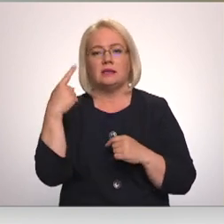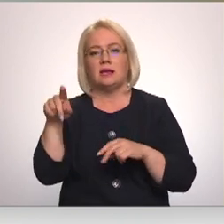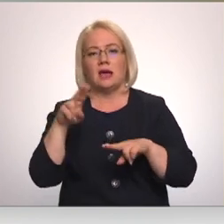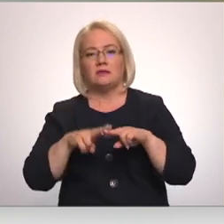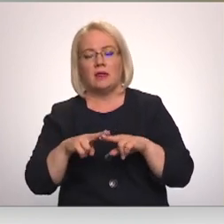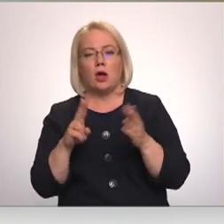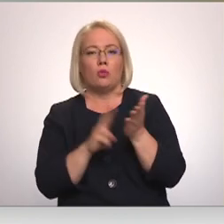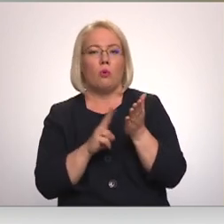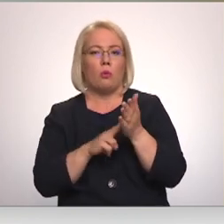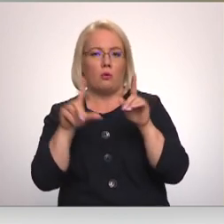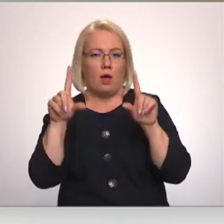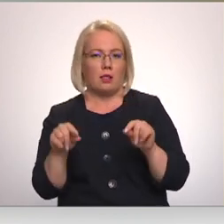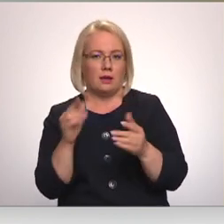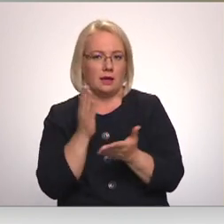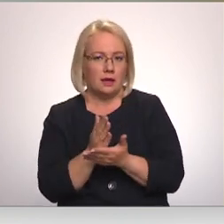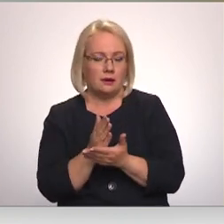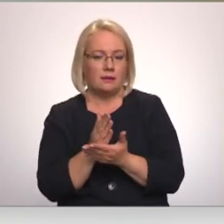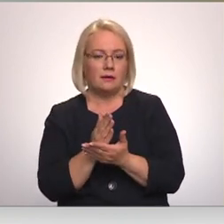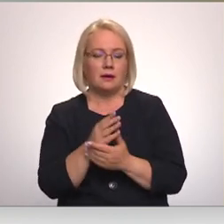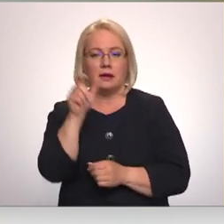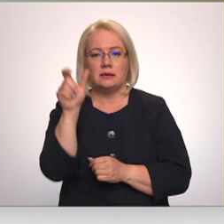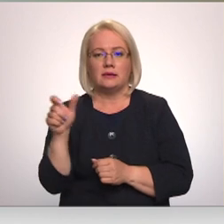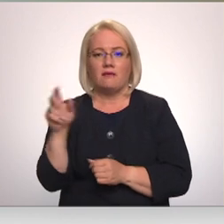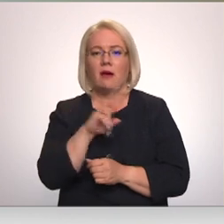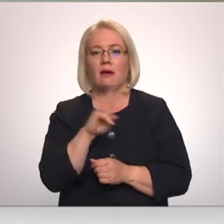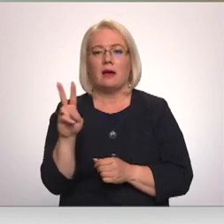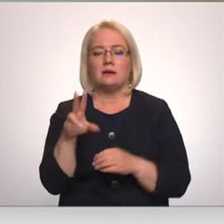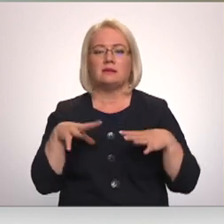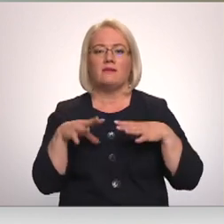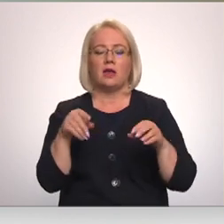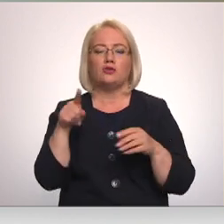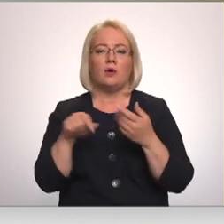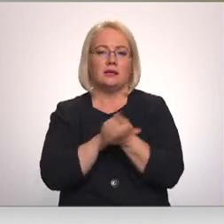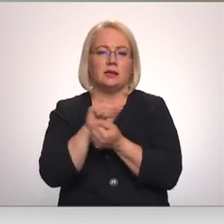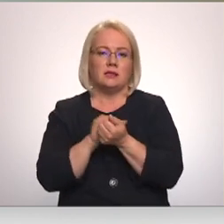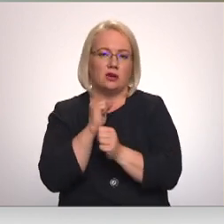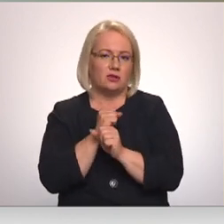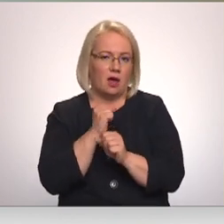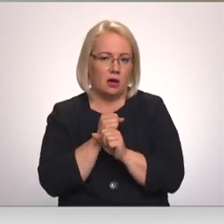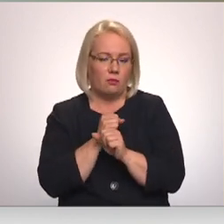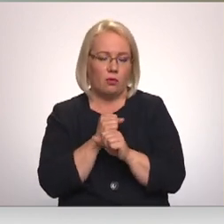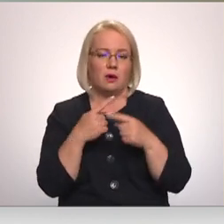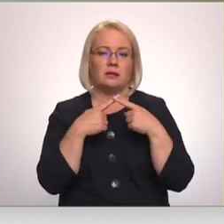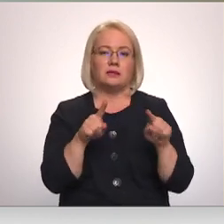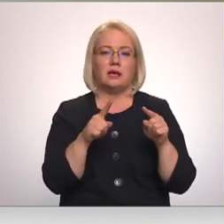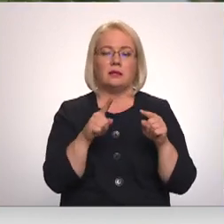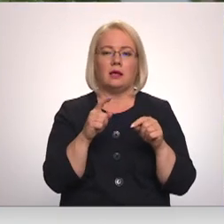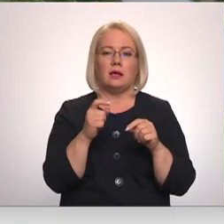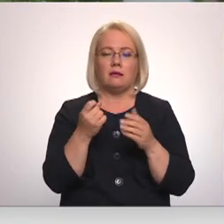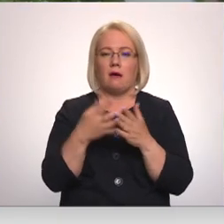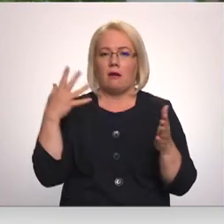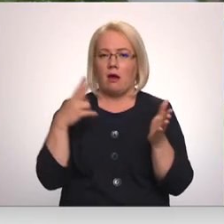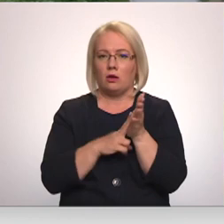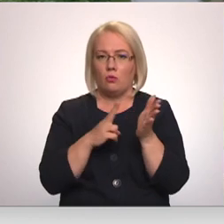nodokļu atlaides, atvieglojumi cilvēkiem, kas veids šo iznīcināšanu. Citur ir paaugstināti nodokļi.